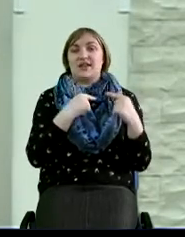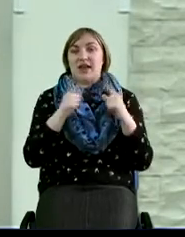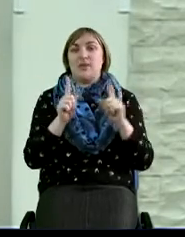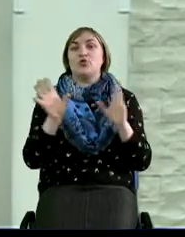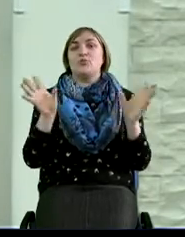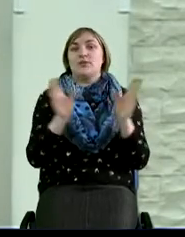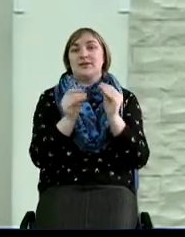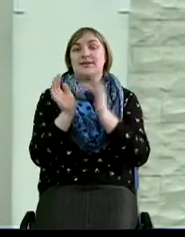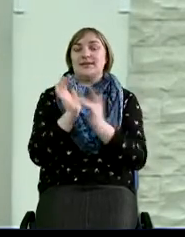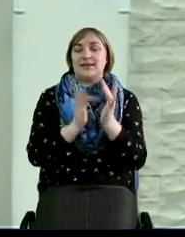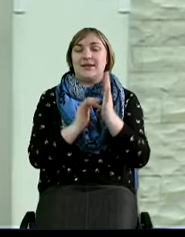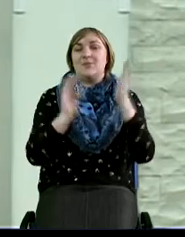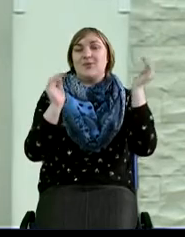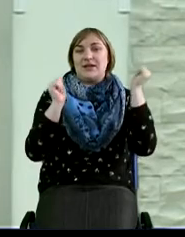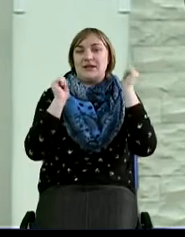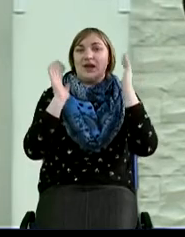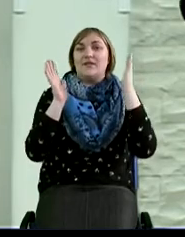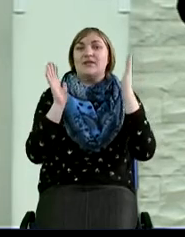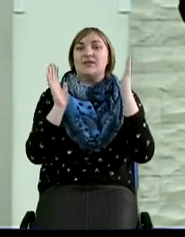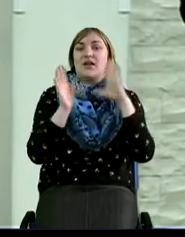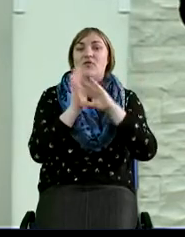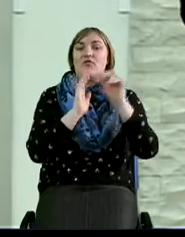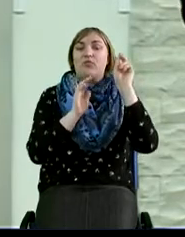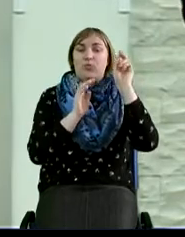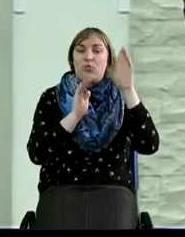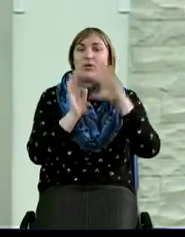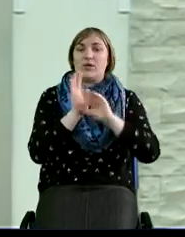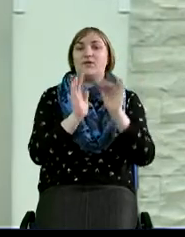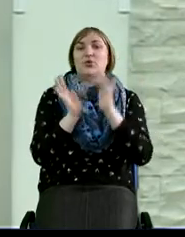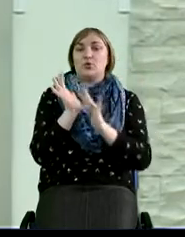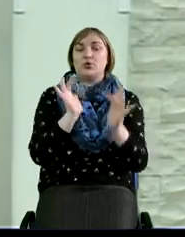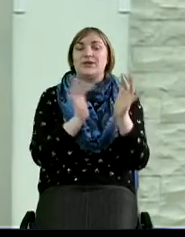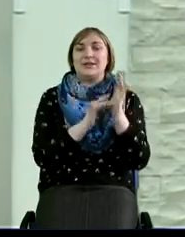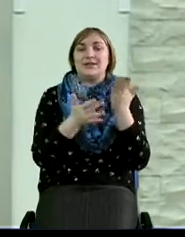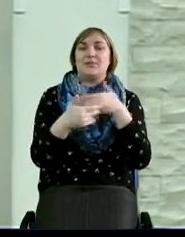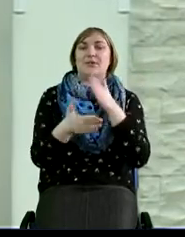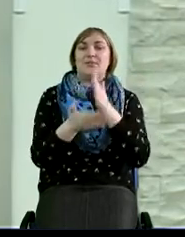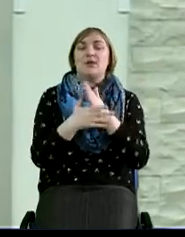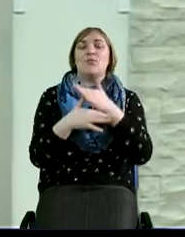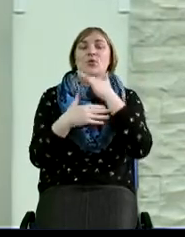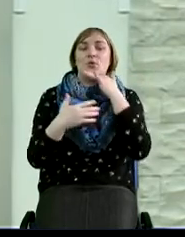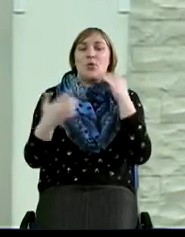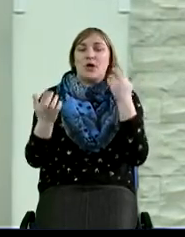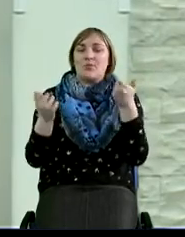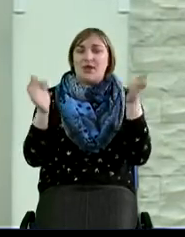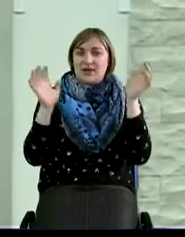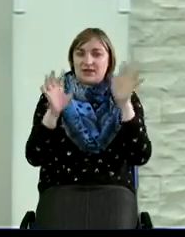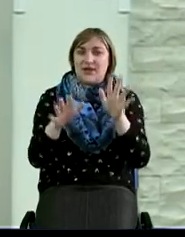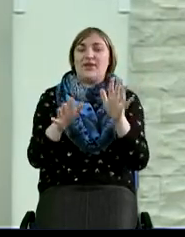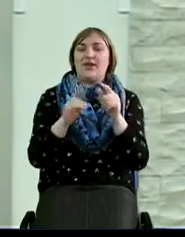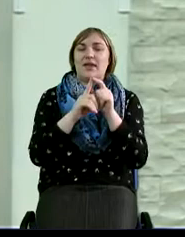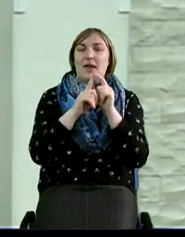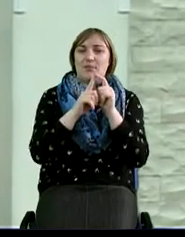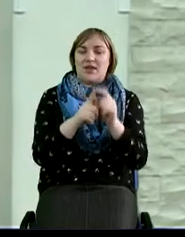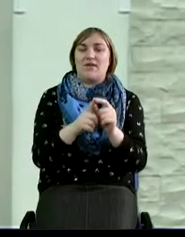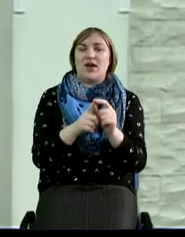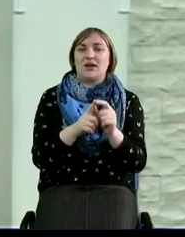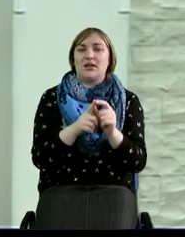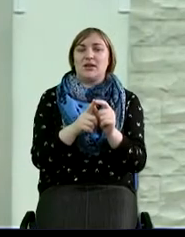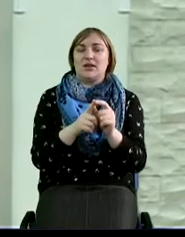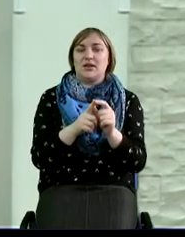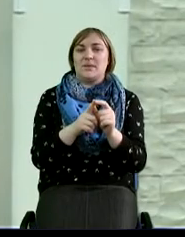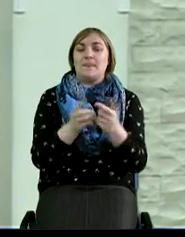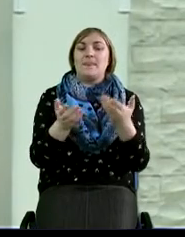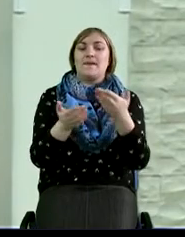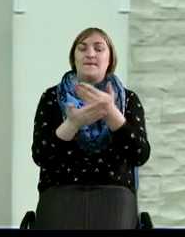прославиться». В Боге, в Иисусе Христе, мы имеем много очень благословений, обетований. И